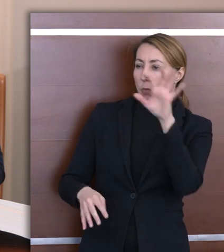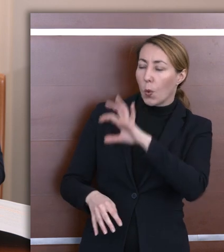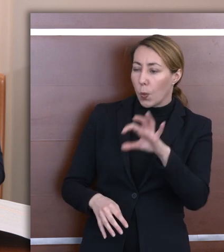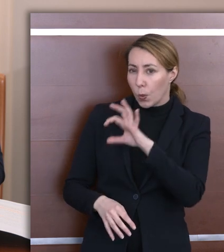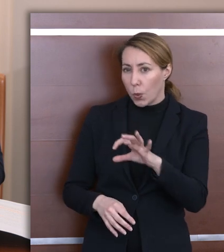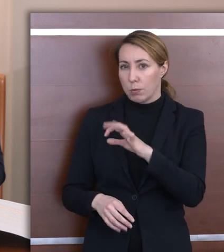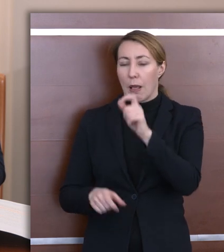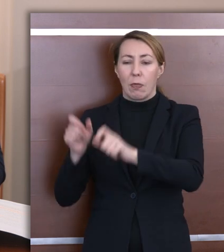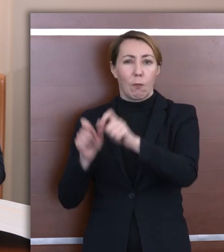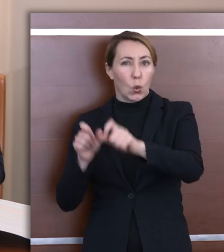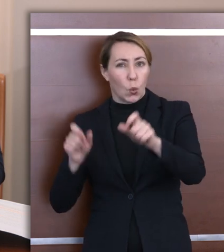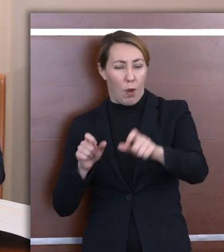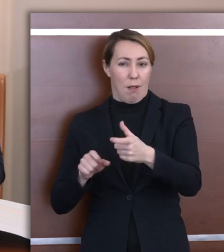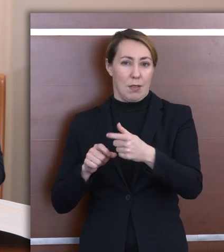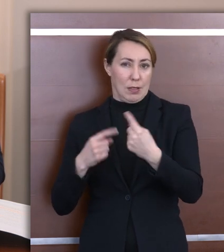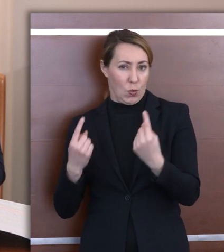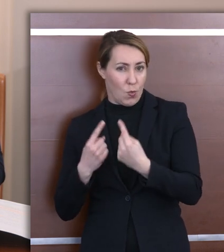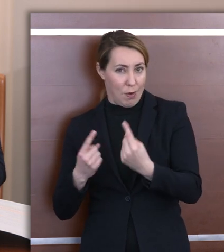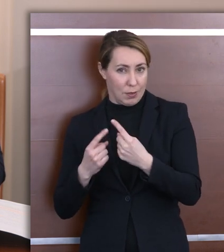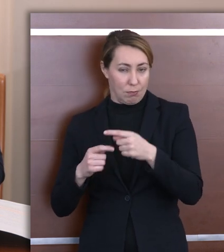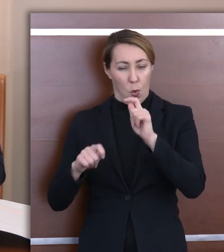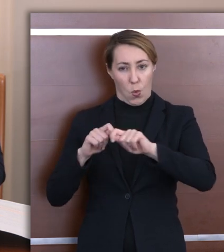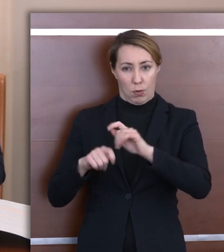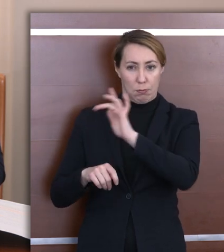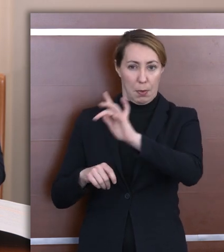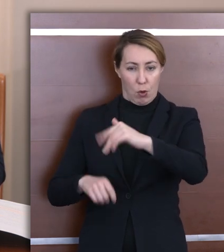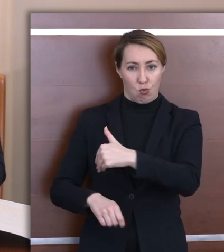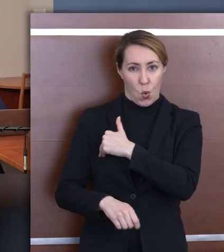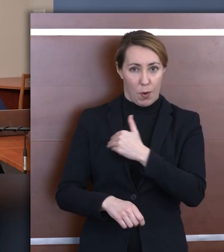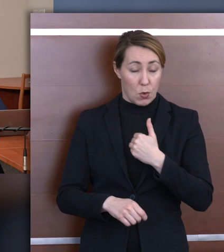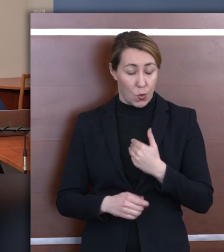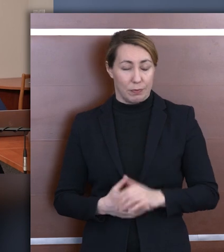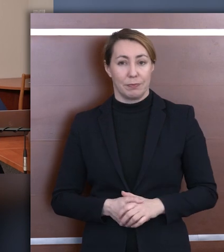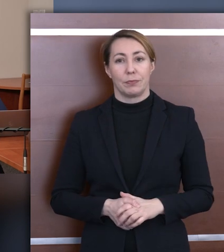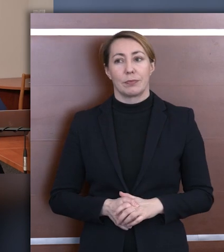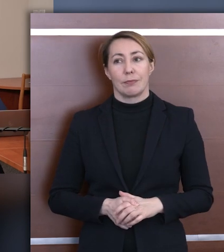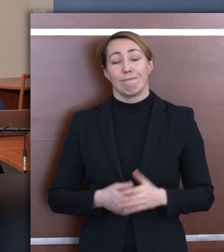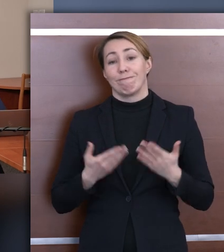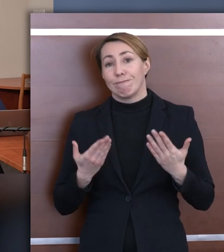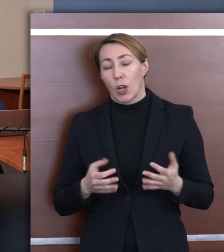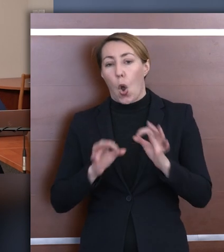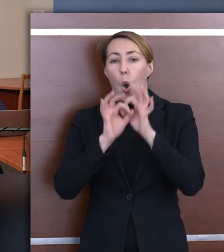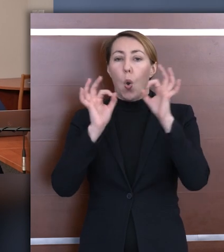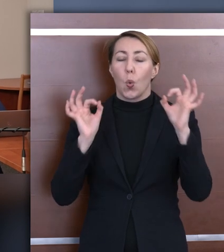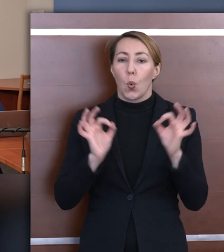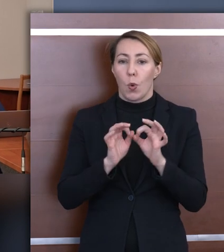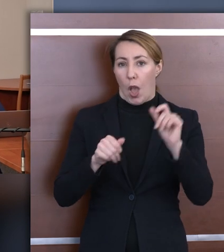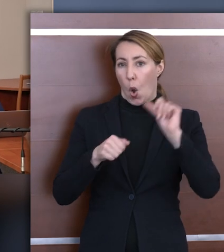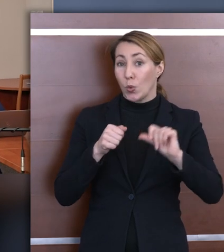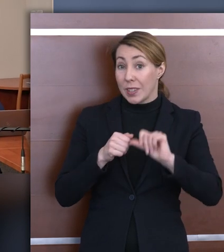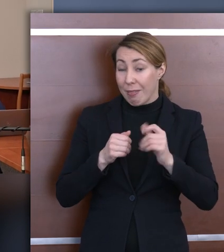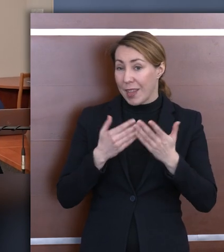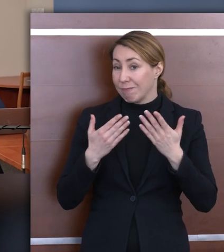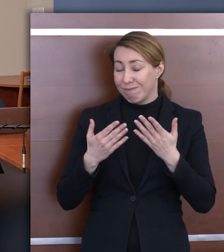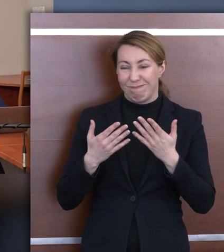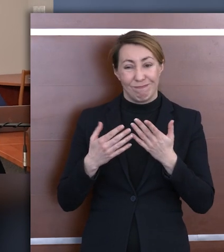konkretnym, indywidualnym przypadkom w kontrolowanych szkołach. No i niestety ocena ogólna nie jest